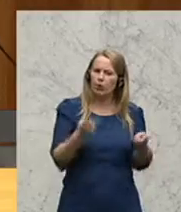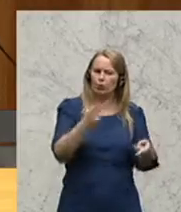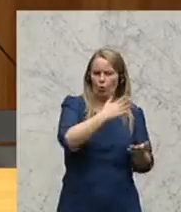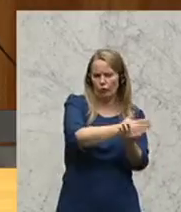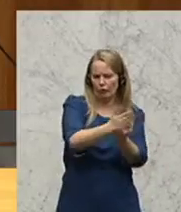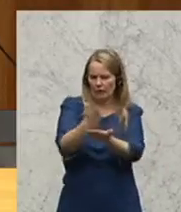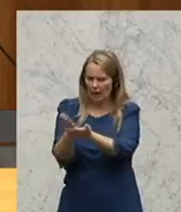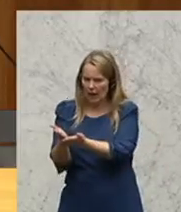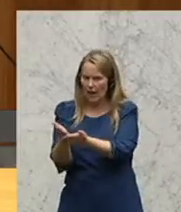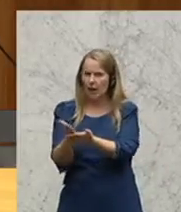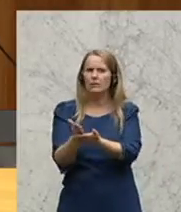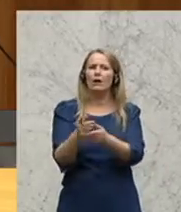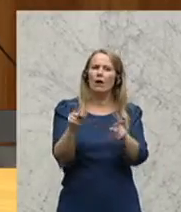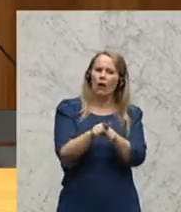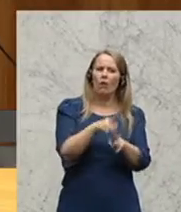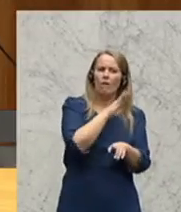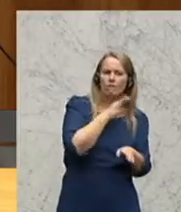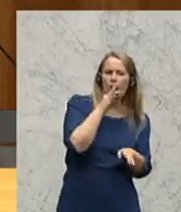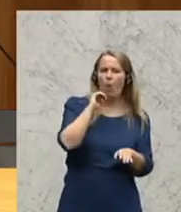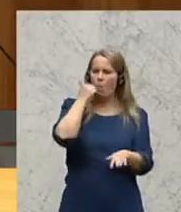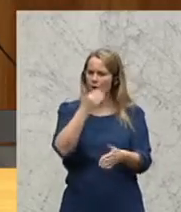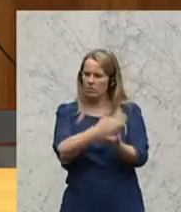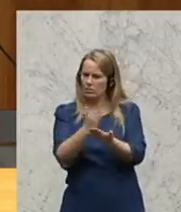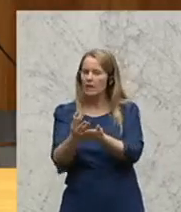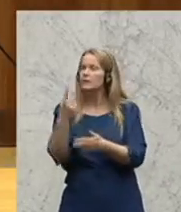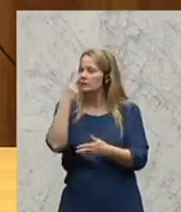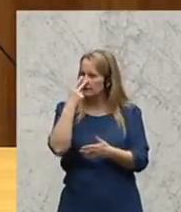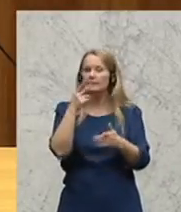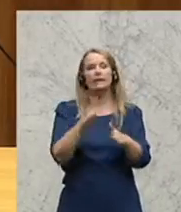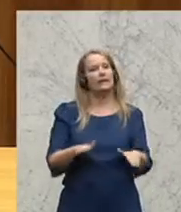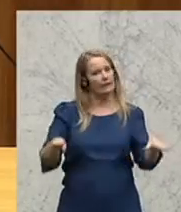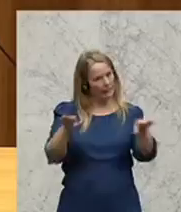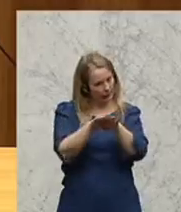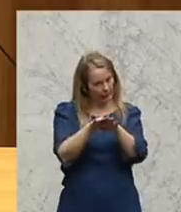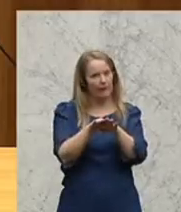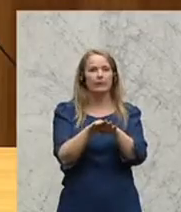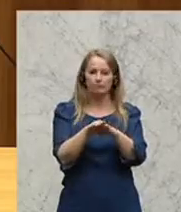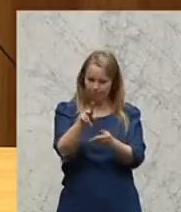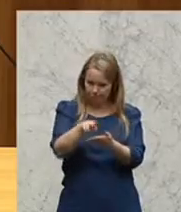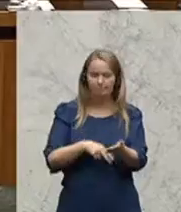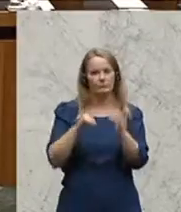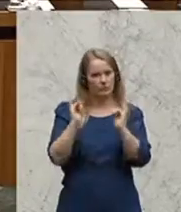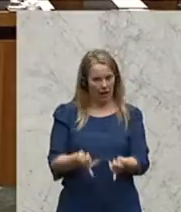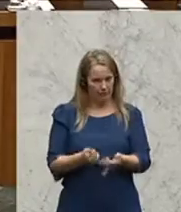vergeben zwischen den Geschlechtern. Hier kann man einen Gerechtigkeitslackmustest ablösen.